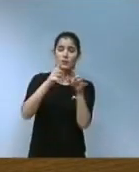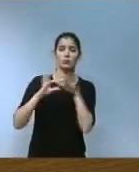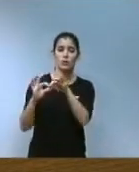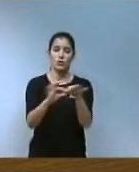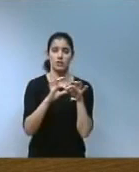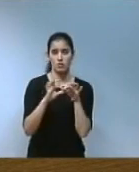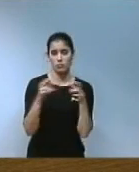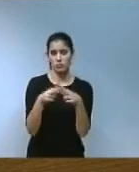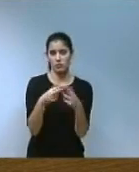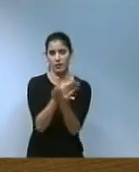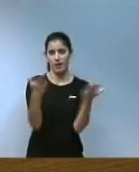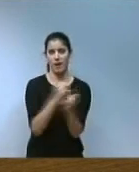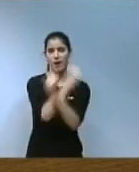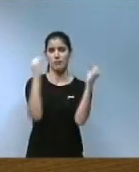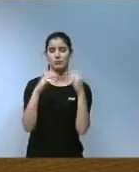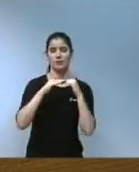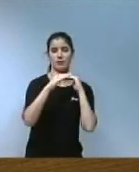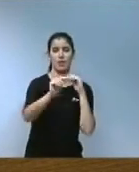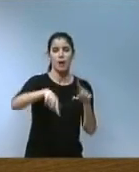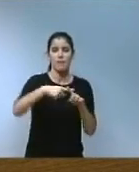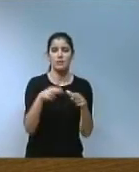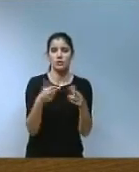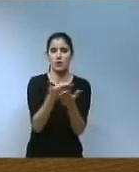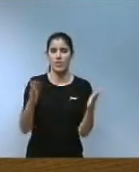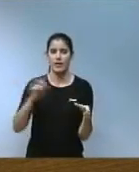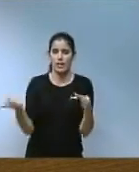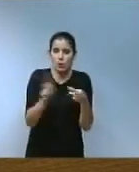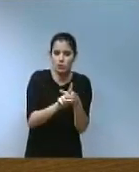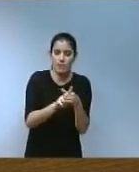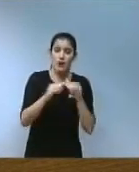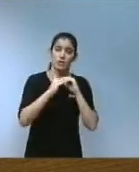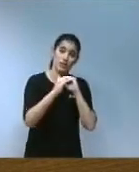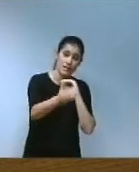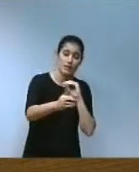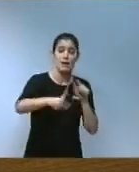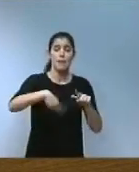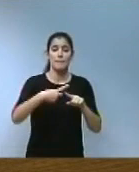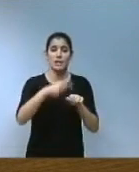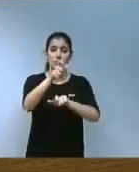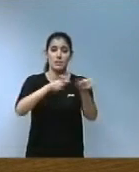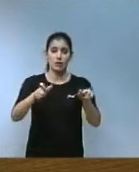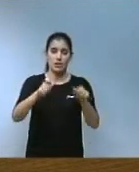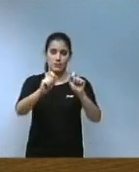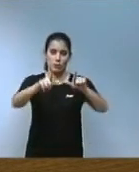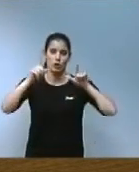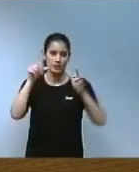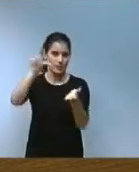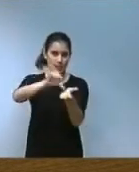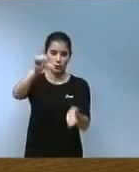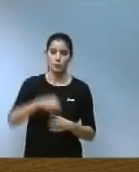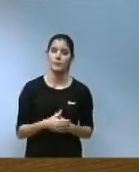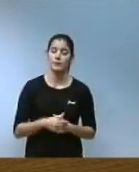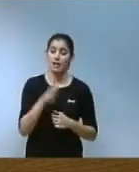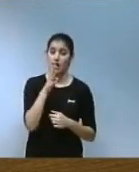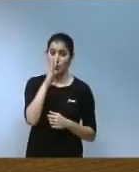societat més inclusiva, sostenible i centrada en definitiva en les persones. Fa quatre anys vam assumir